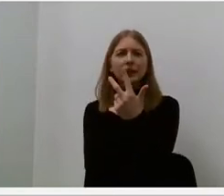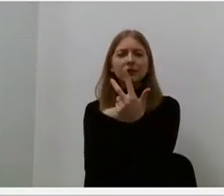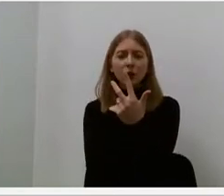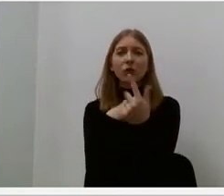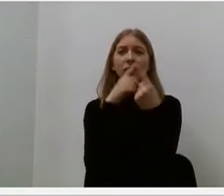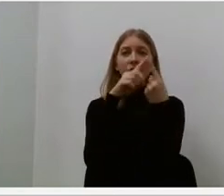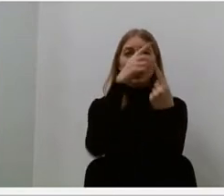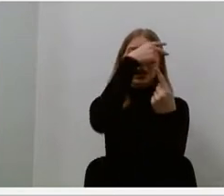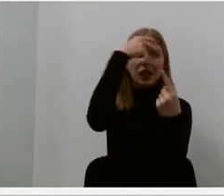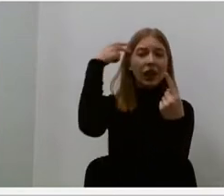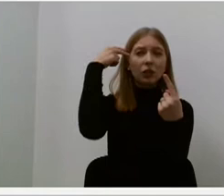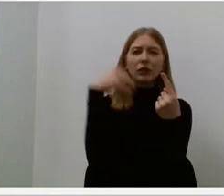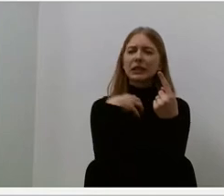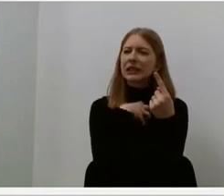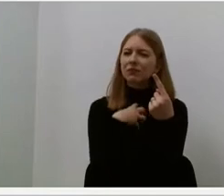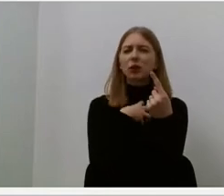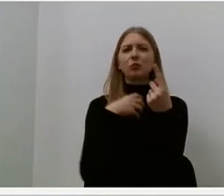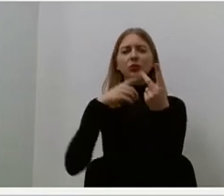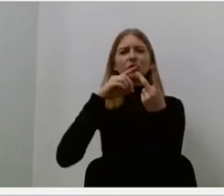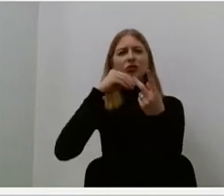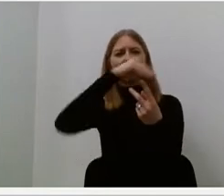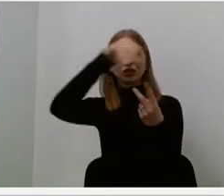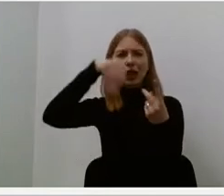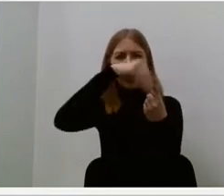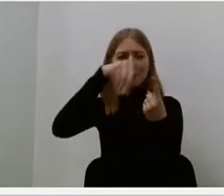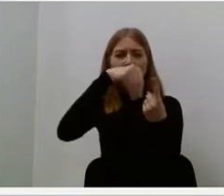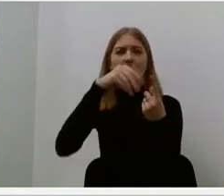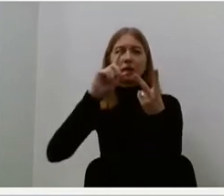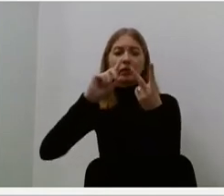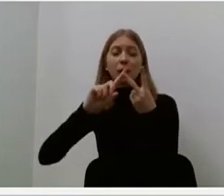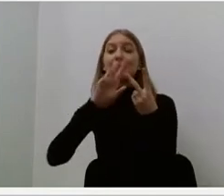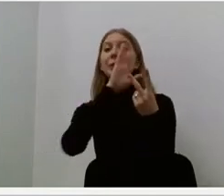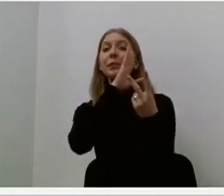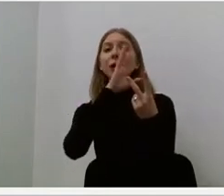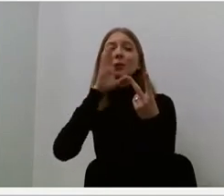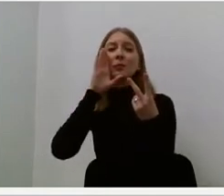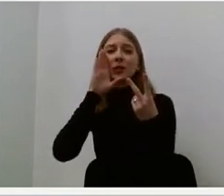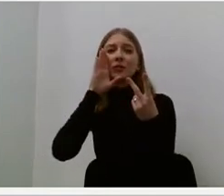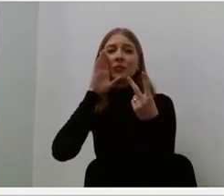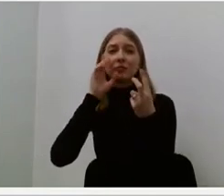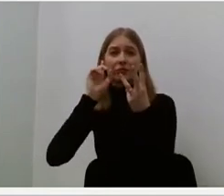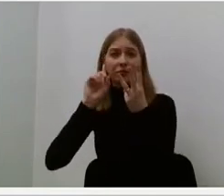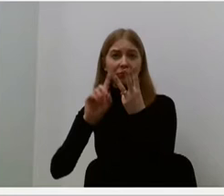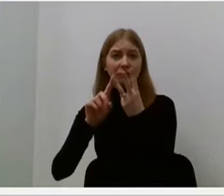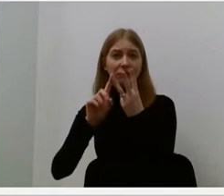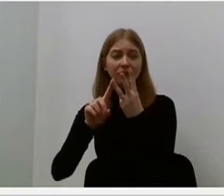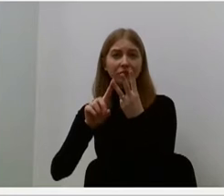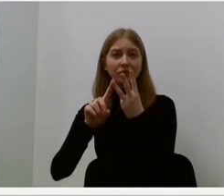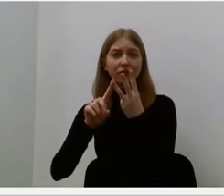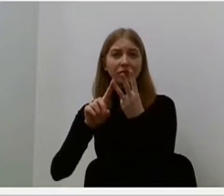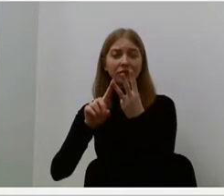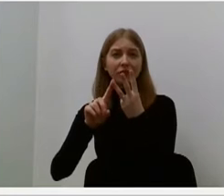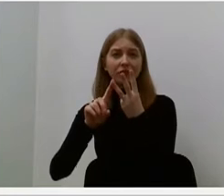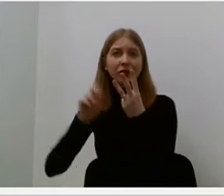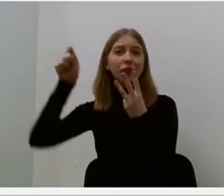tai yra brangiausia žemė, brangiausia į mama ir mokslo